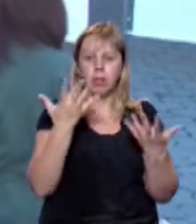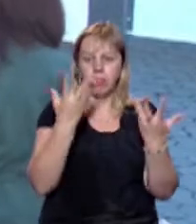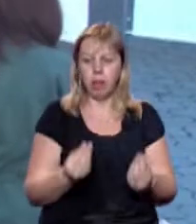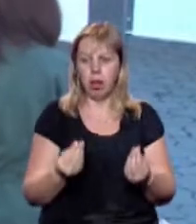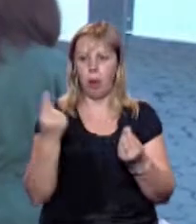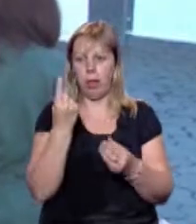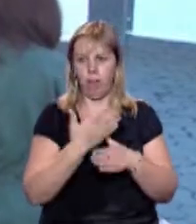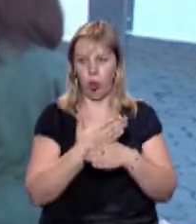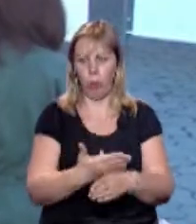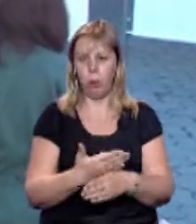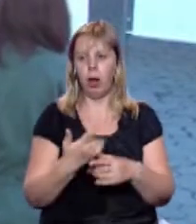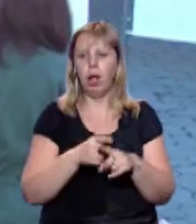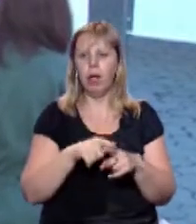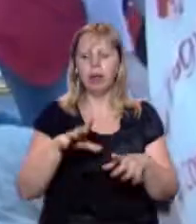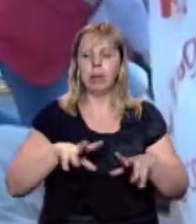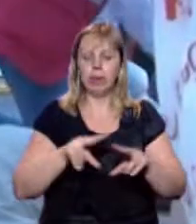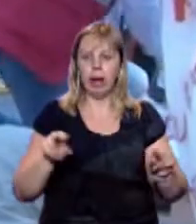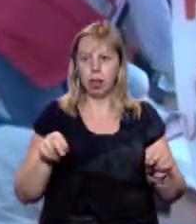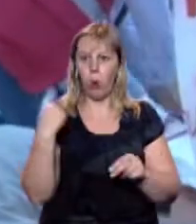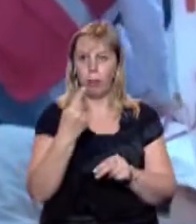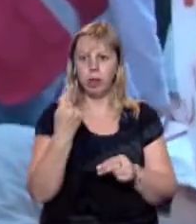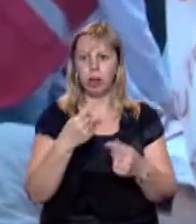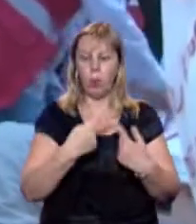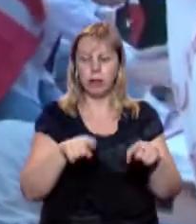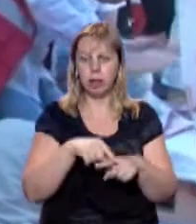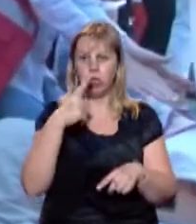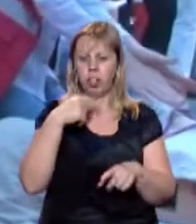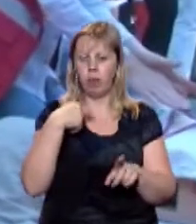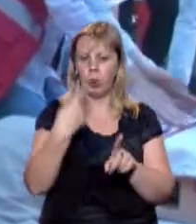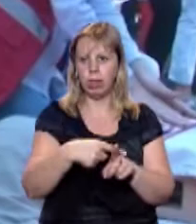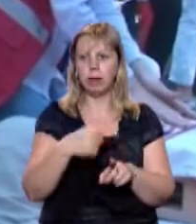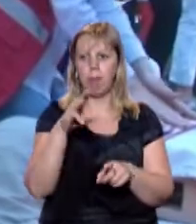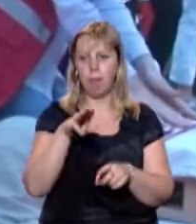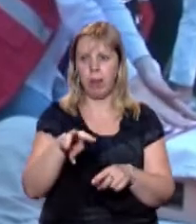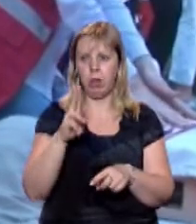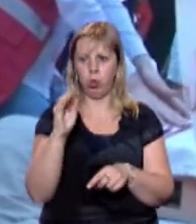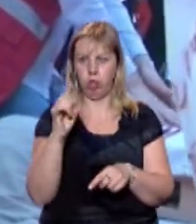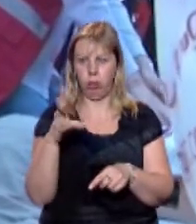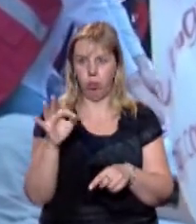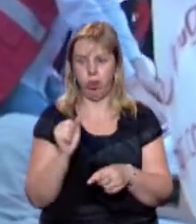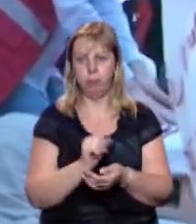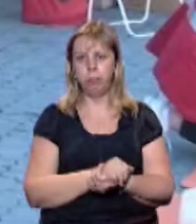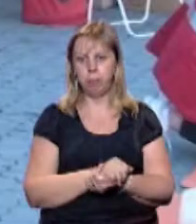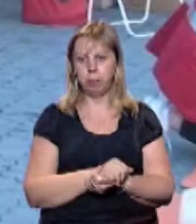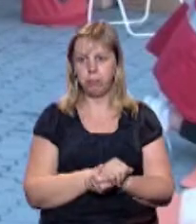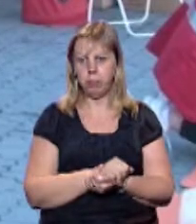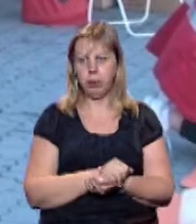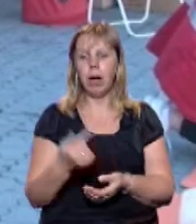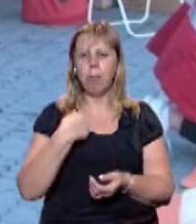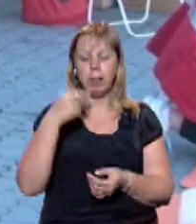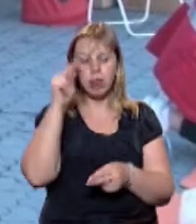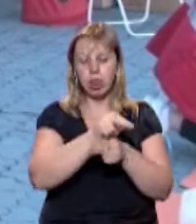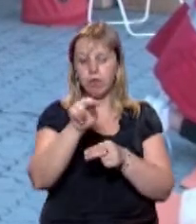першої допомоги. Розповіла тренерка обласної організації «Червоного Христа» Мар'яна Кожанова. Ми